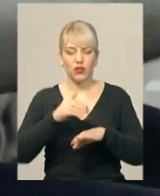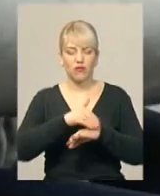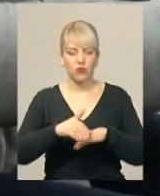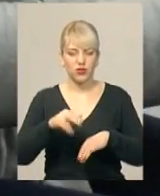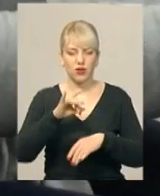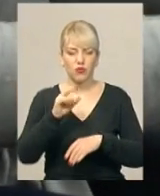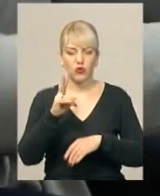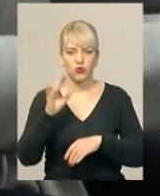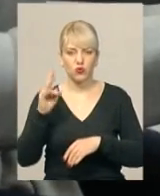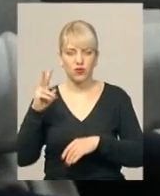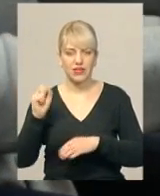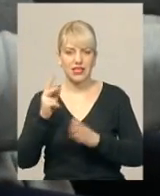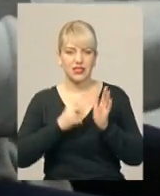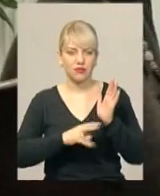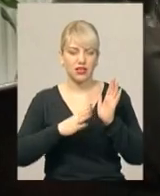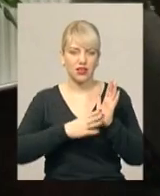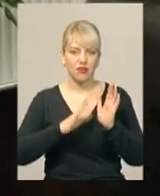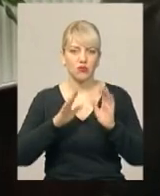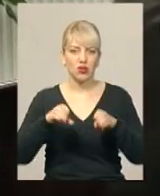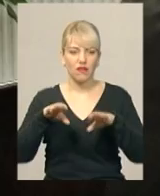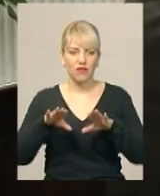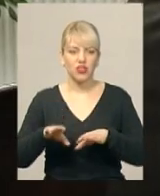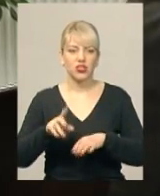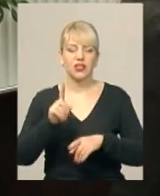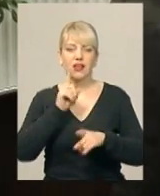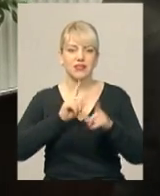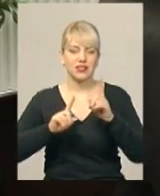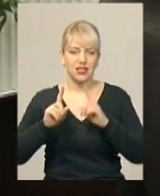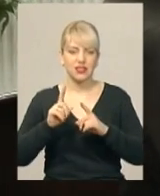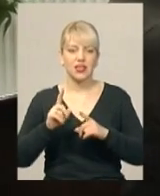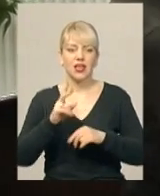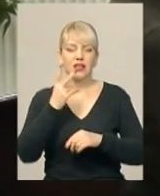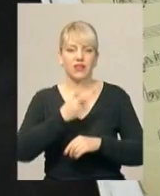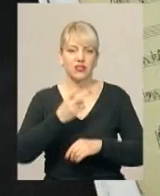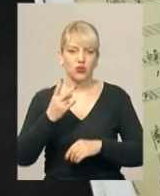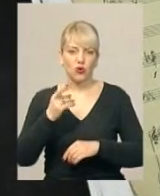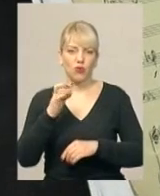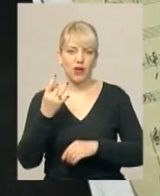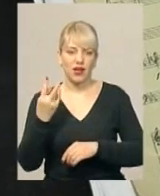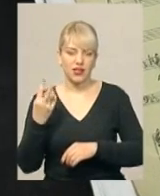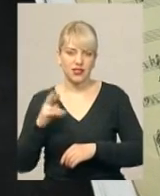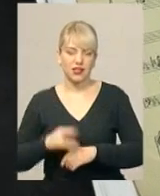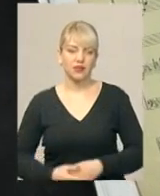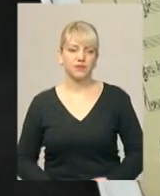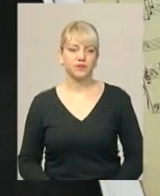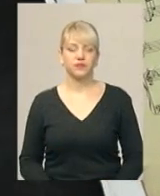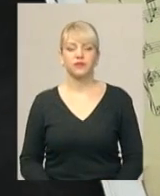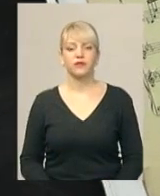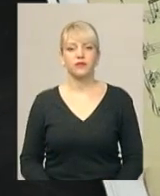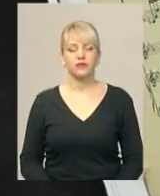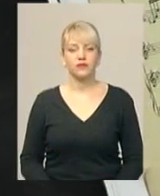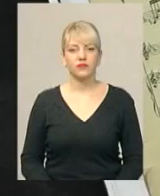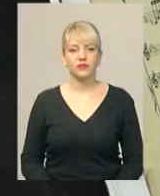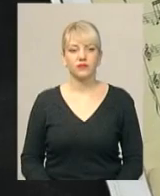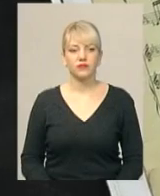79, обласні обранці вирішать на черговій сесії, яка відбудеться 22 березня. Дарина Денисенко, Іван Мовчан, новини,